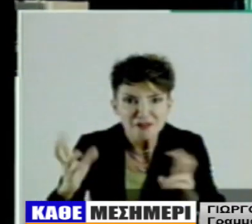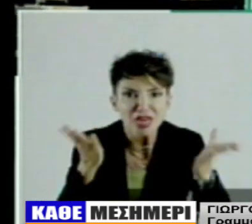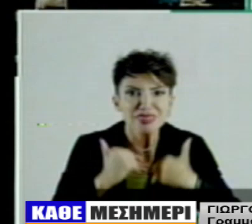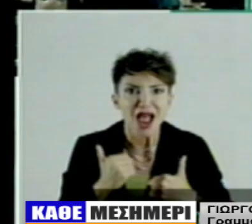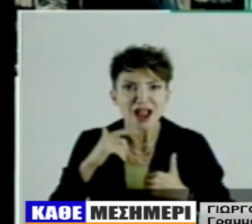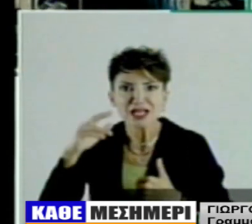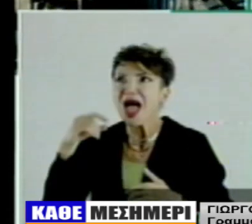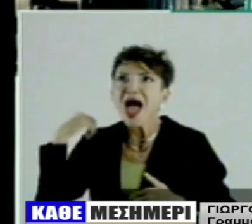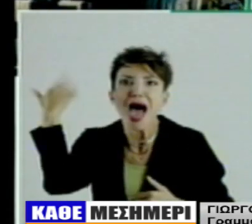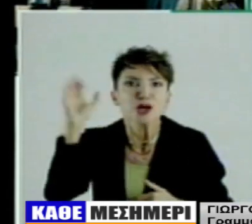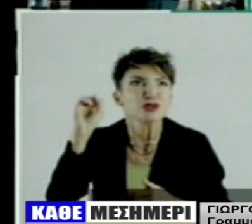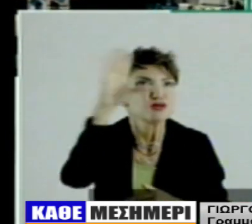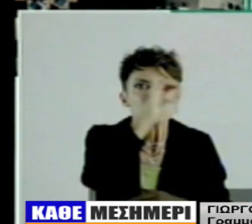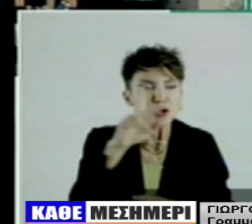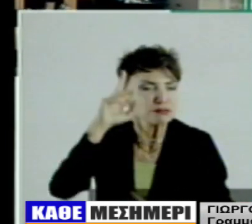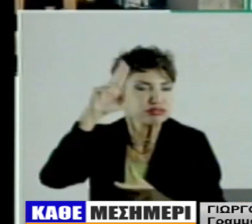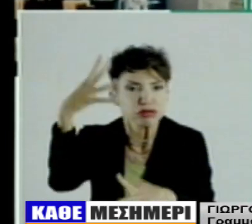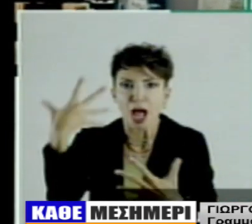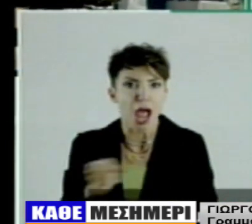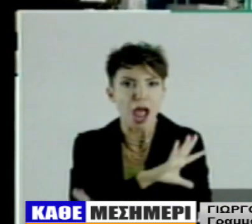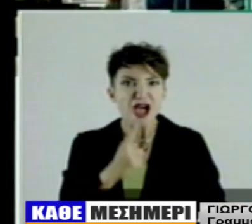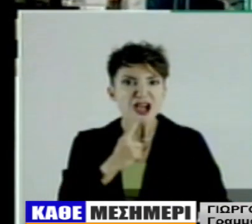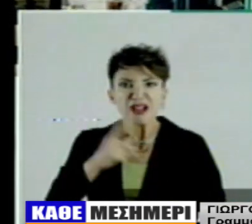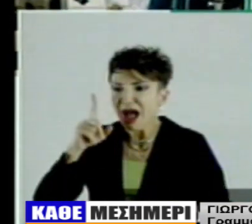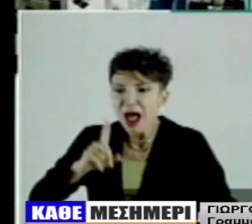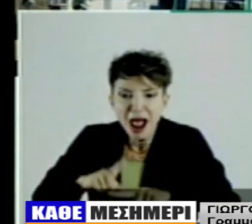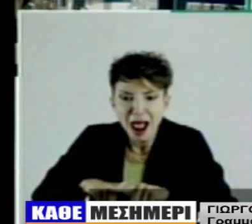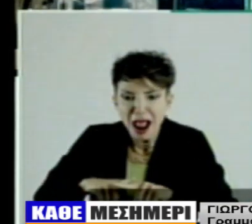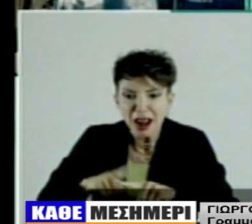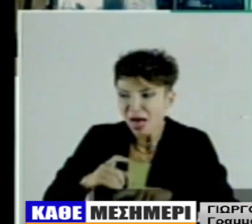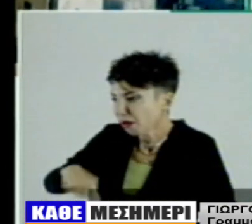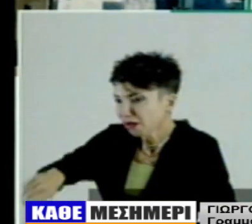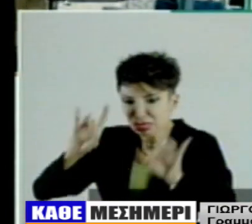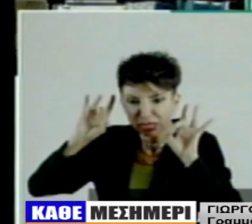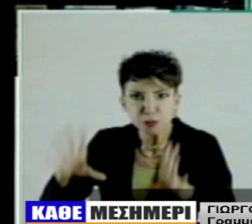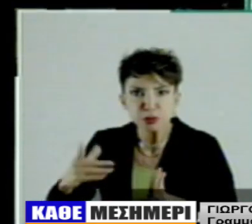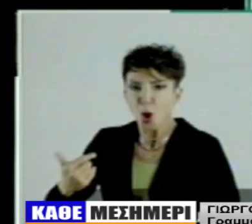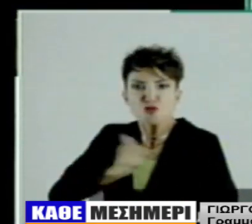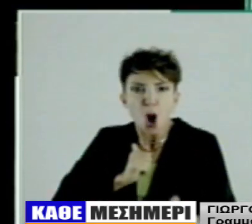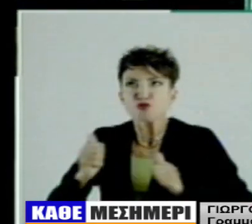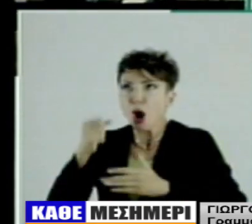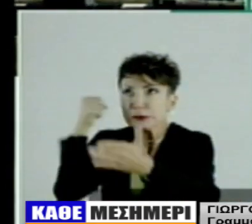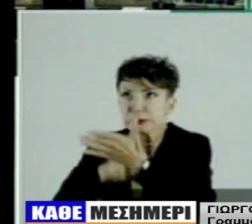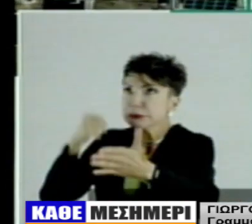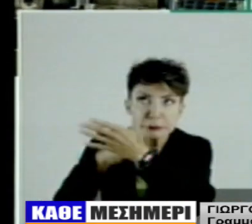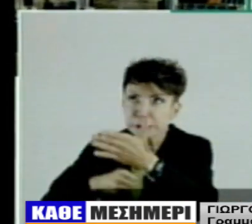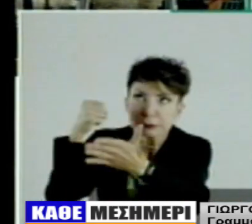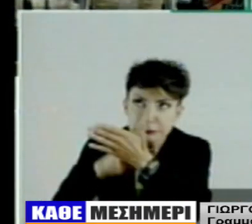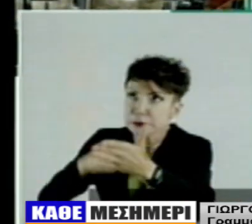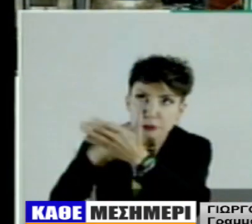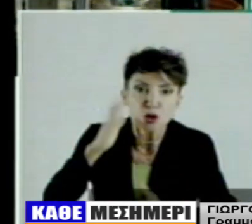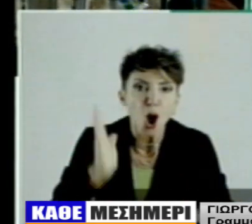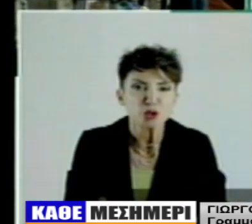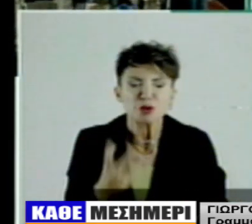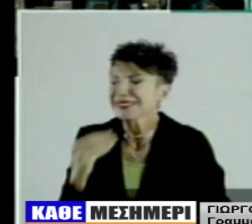σημαντικές περισσότερο από ό,τι νομίζει η πλειοψηφία των Ελλήνων πολιτών για την καθημερινότητά τους καθώς πάνω από το